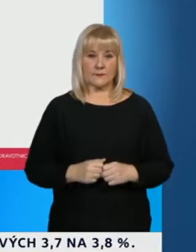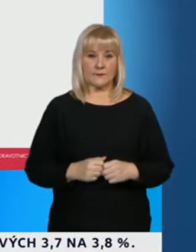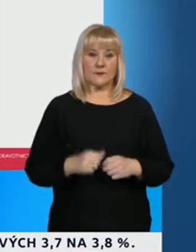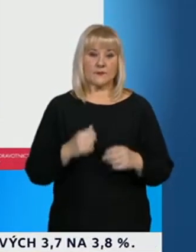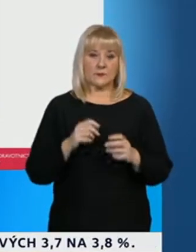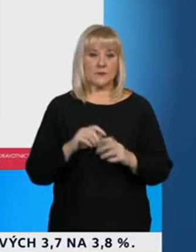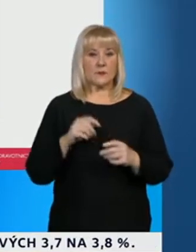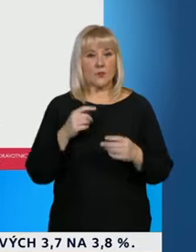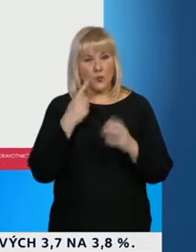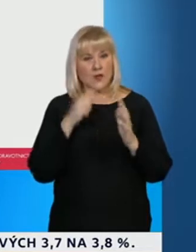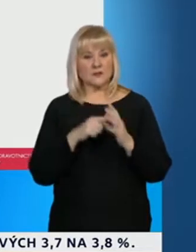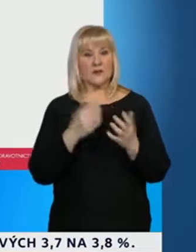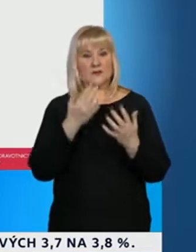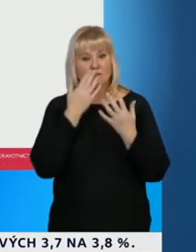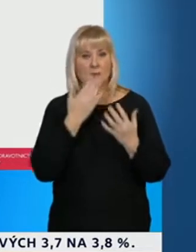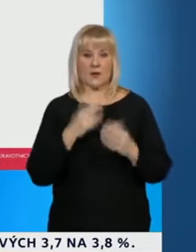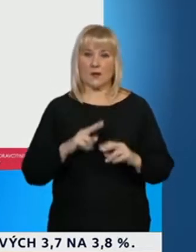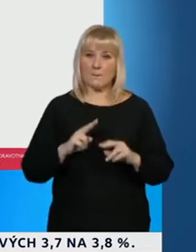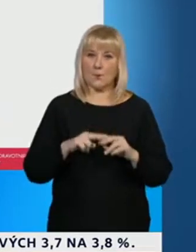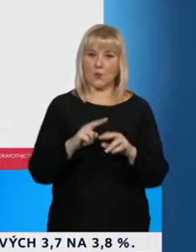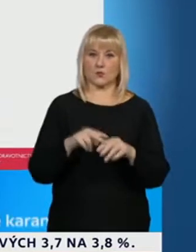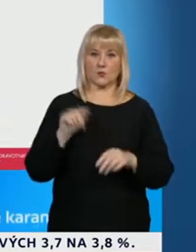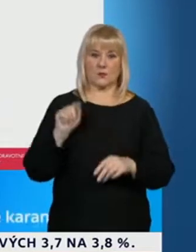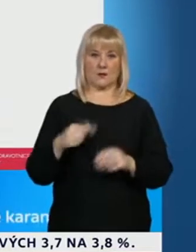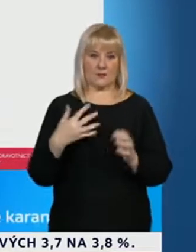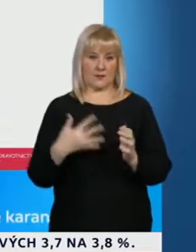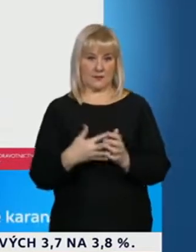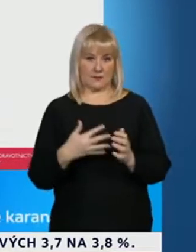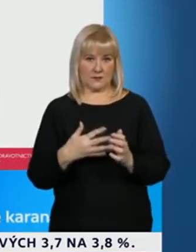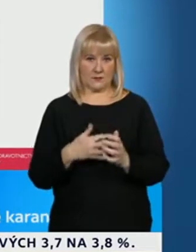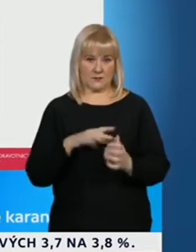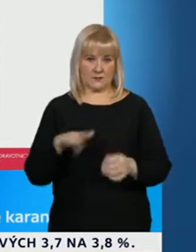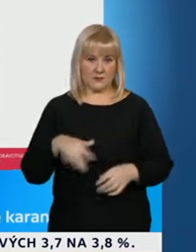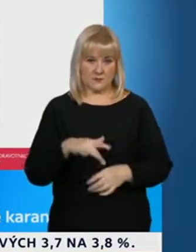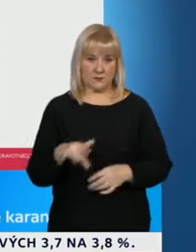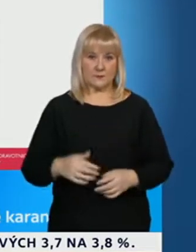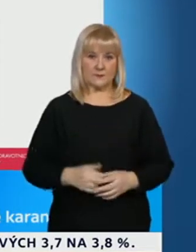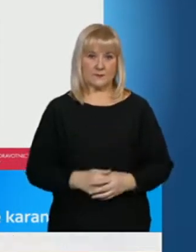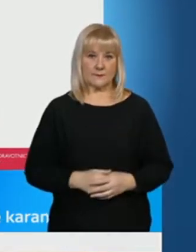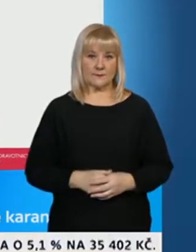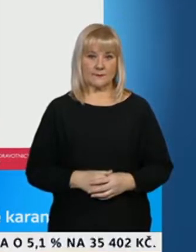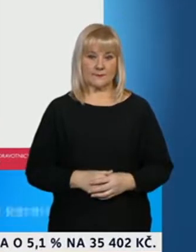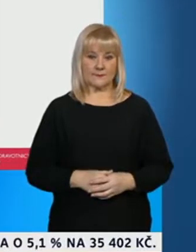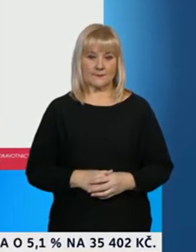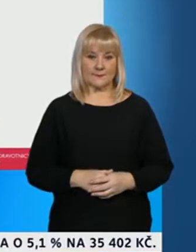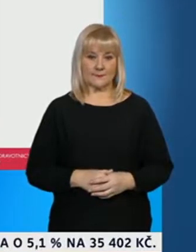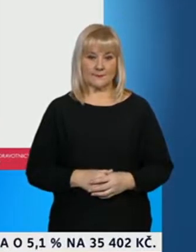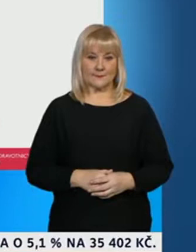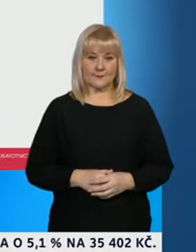udělali si představu, co je čeká na odběrových místech. Když se to podaří.